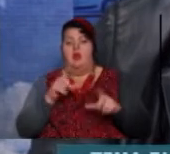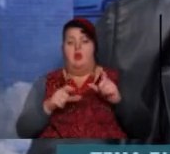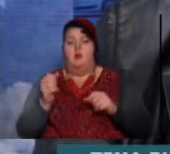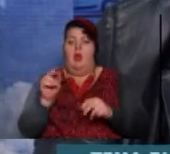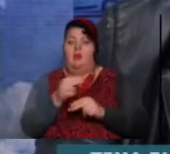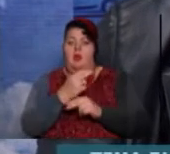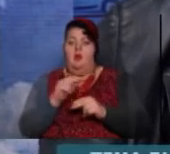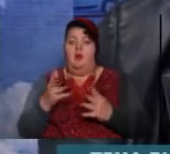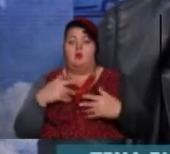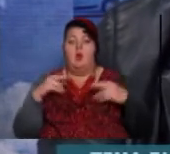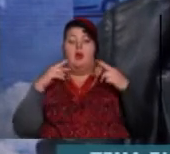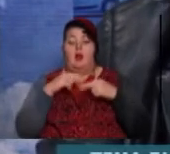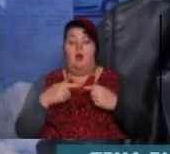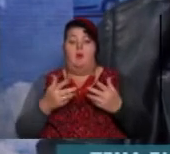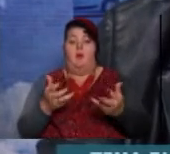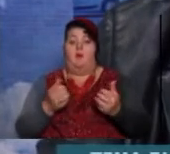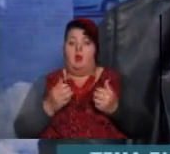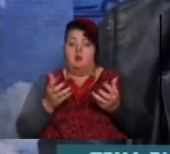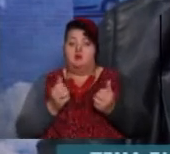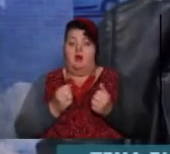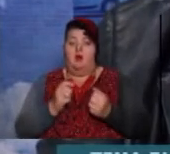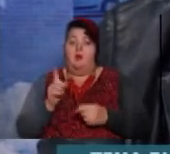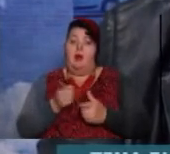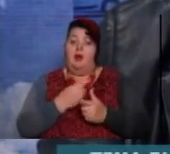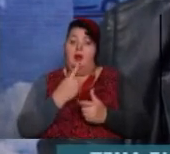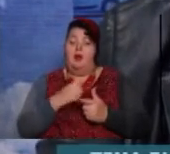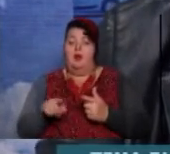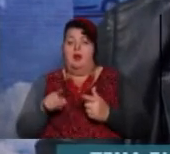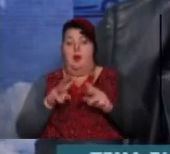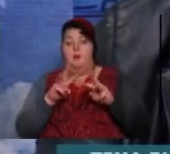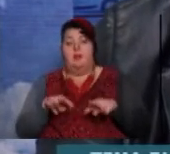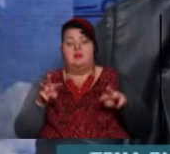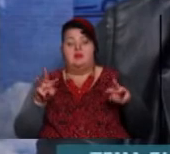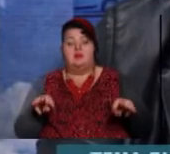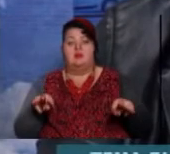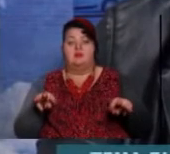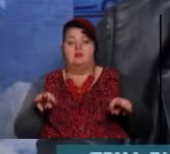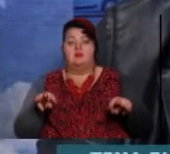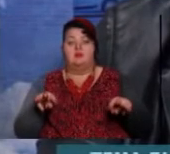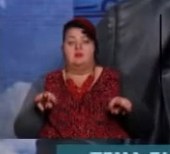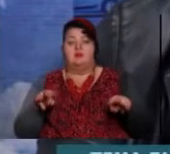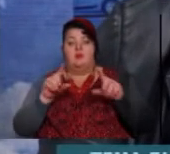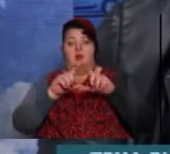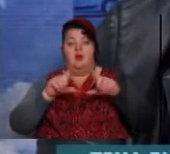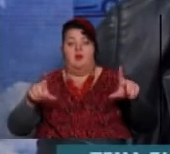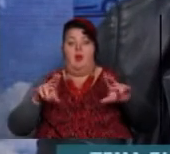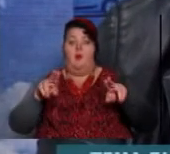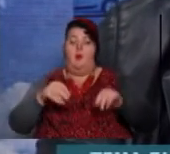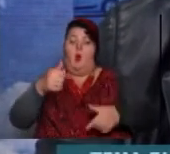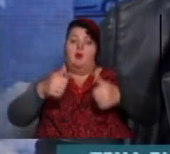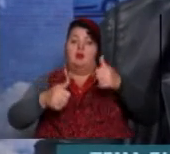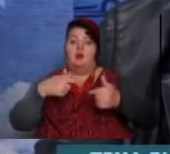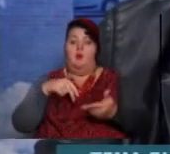Якщо у нас лікарства ми отримаємо чи, допустим, з міністерства, чи по тендерам ми